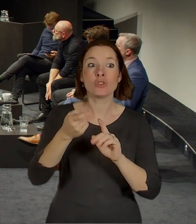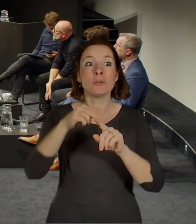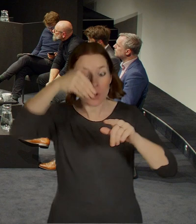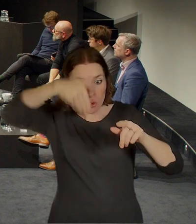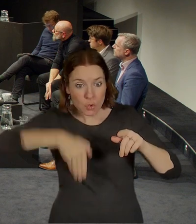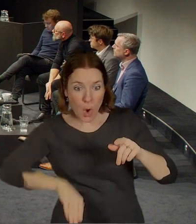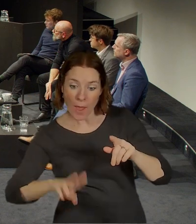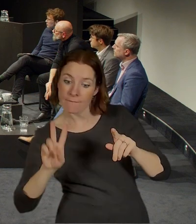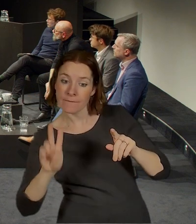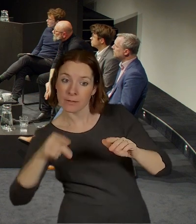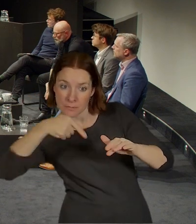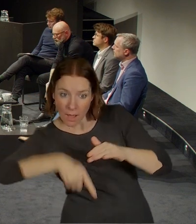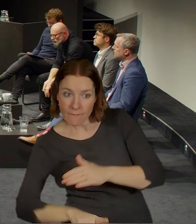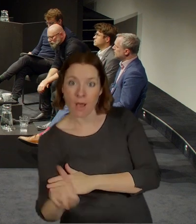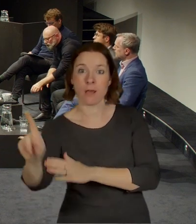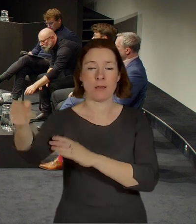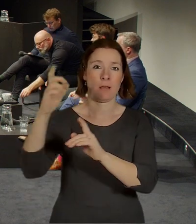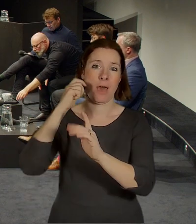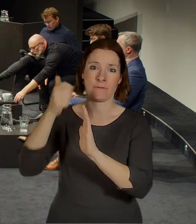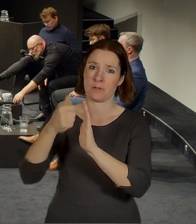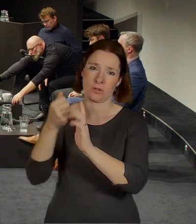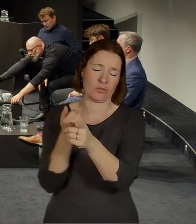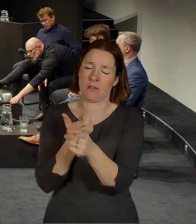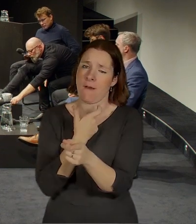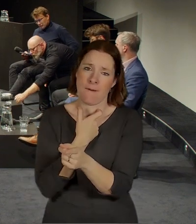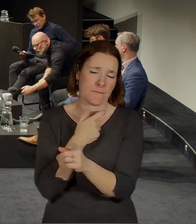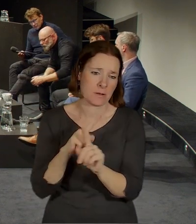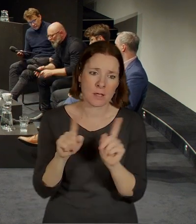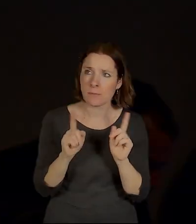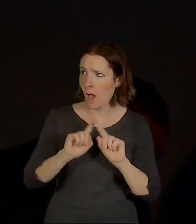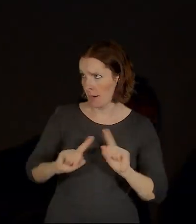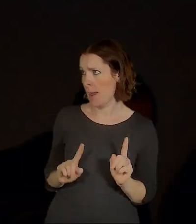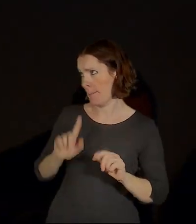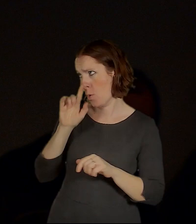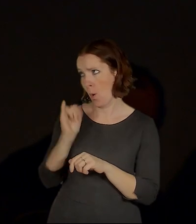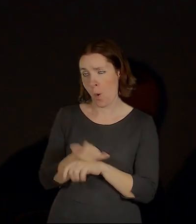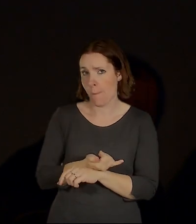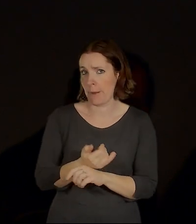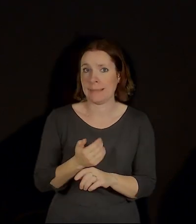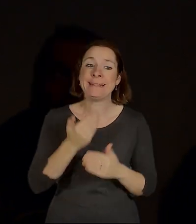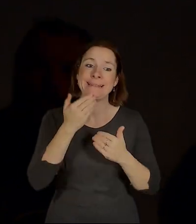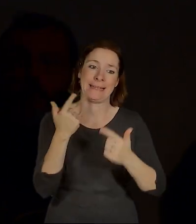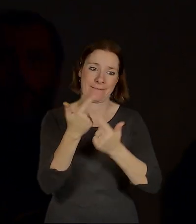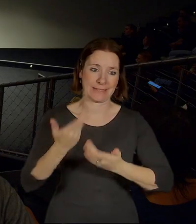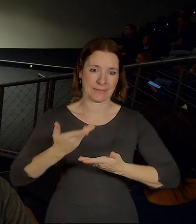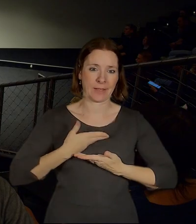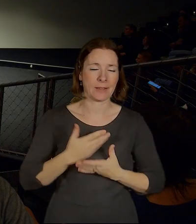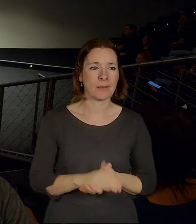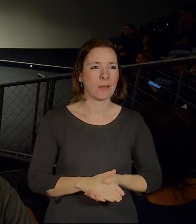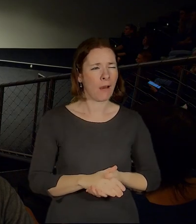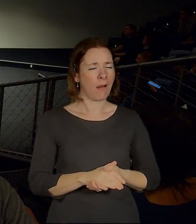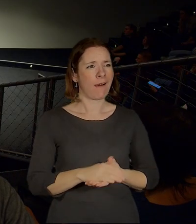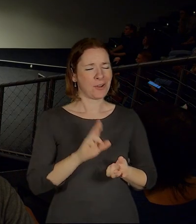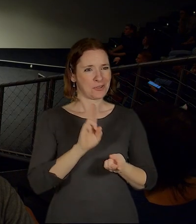aby přijel ten vlak na hlavák pod zemí, anebo se pletu. Děkuji. Tak to jste mě opravdu